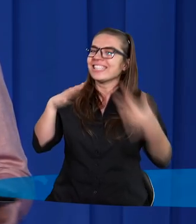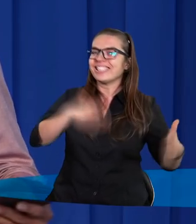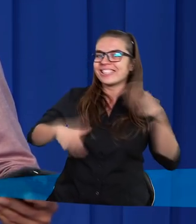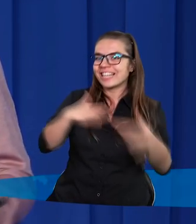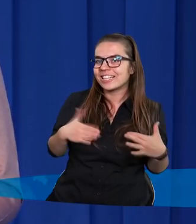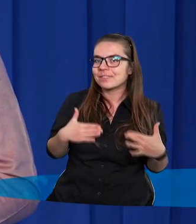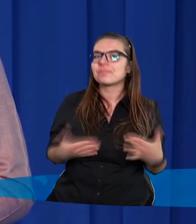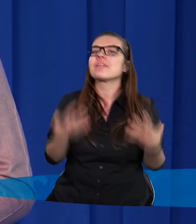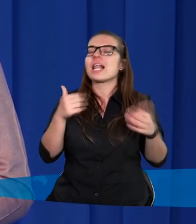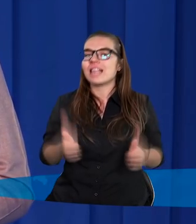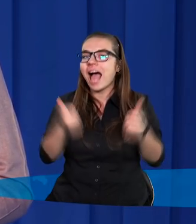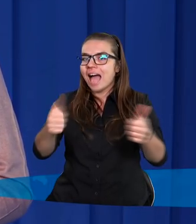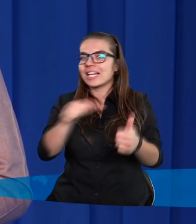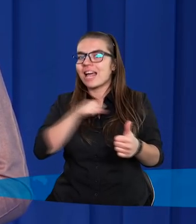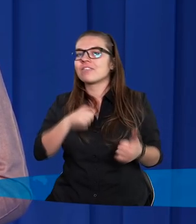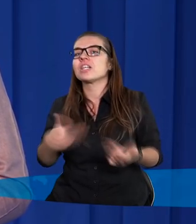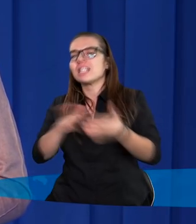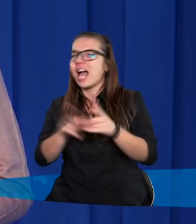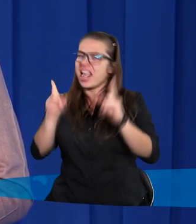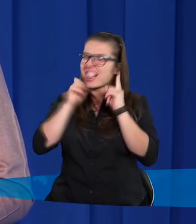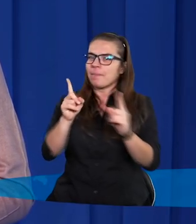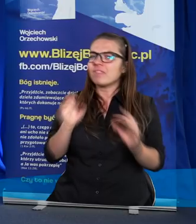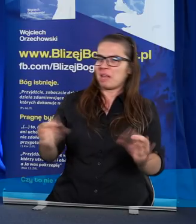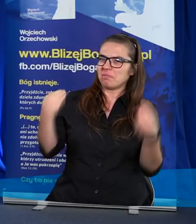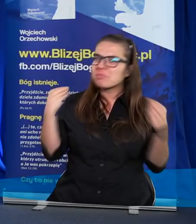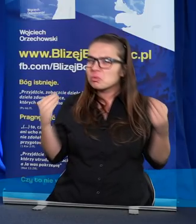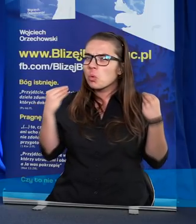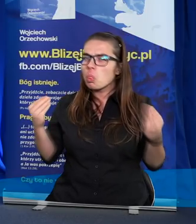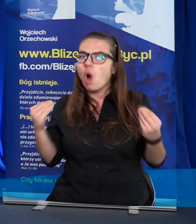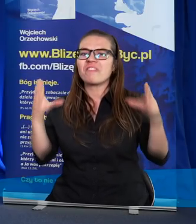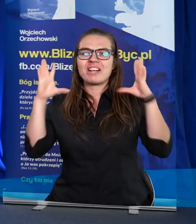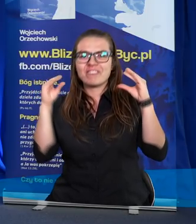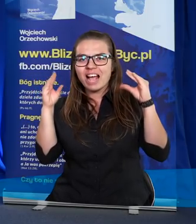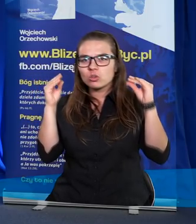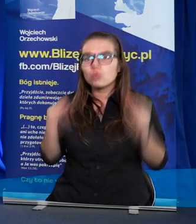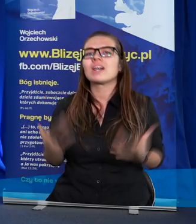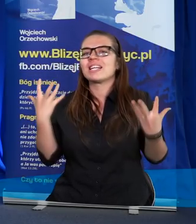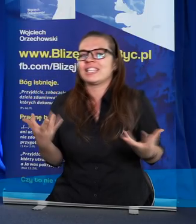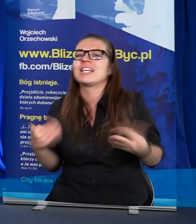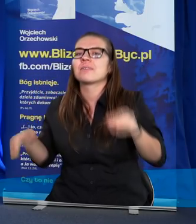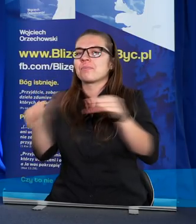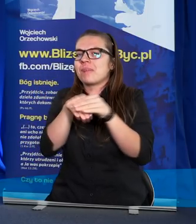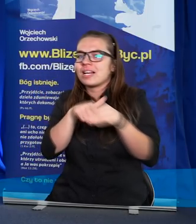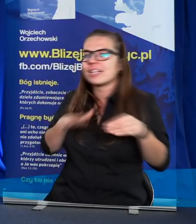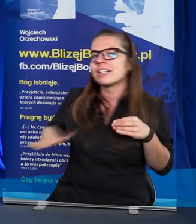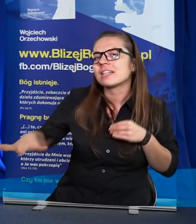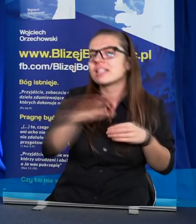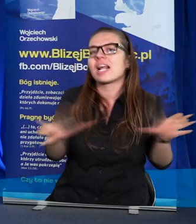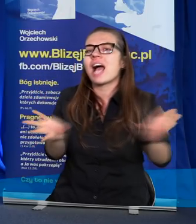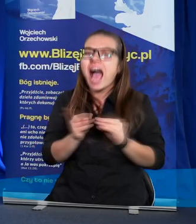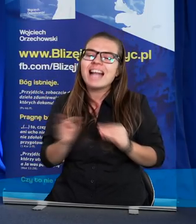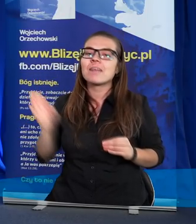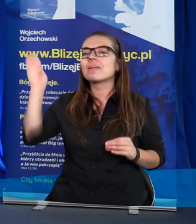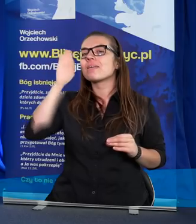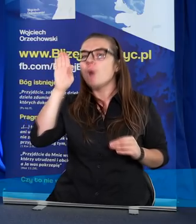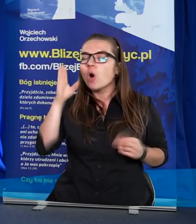Zatem nastawcie się na naprawdę dobry wieczór, który chcemy spędzić rozmawiając o Panu Bogu,